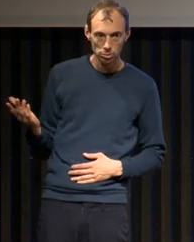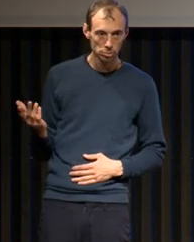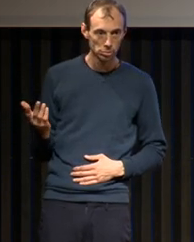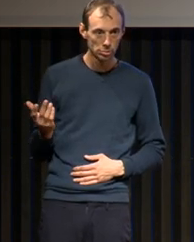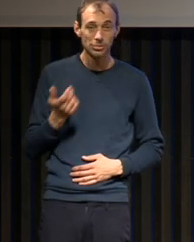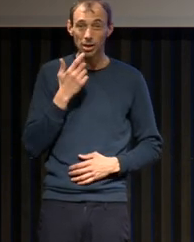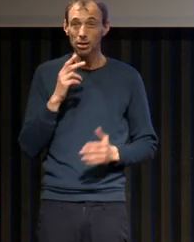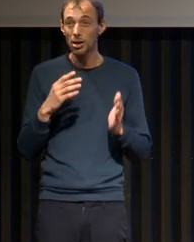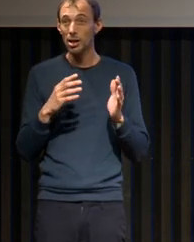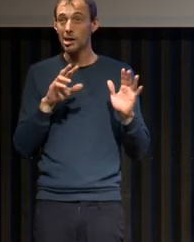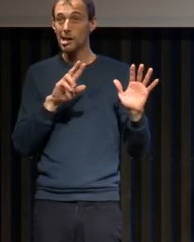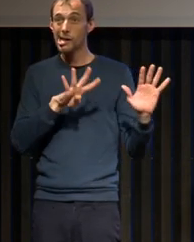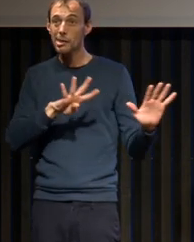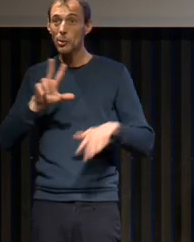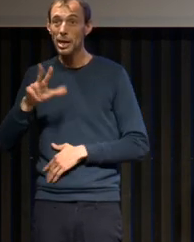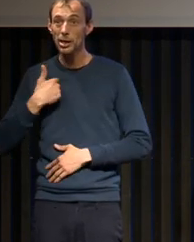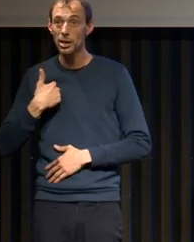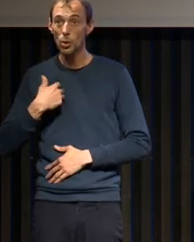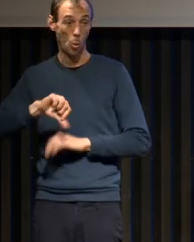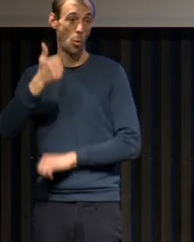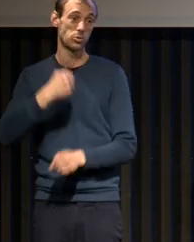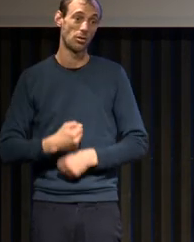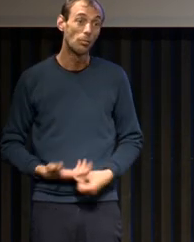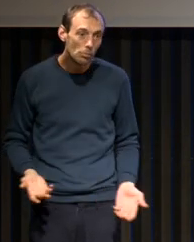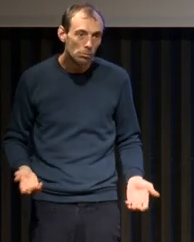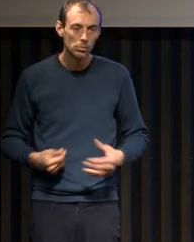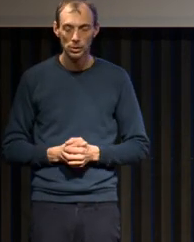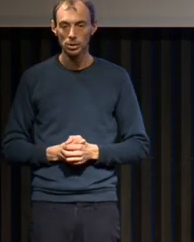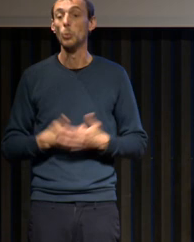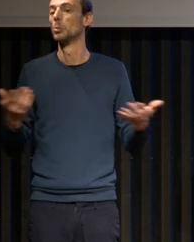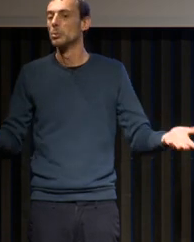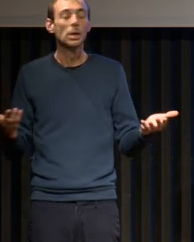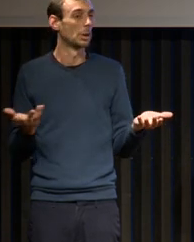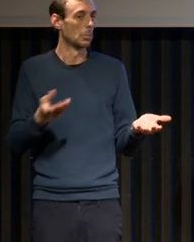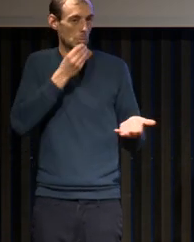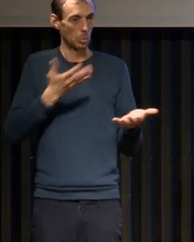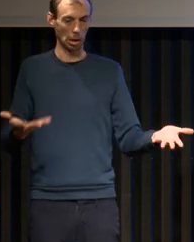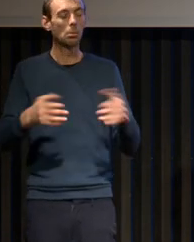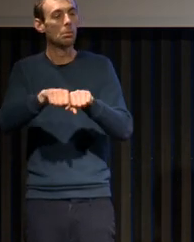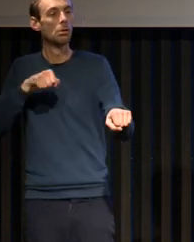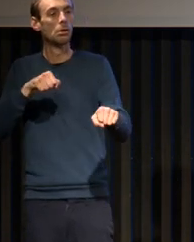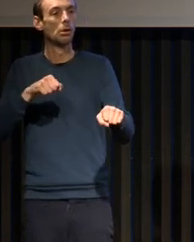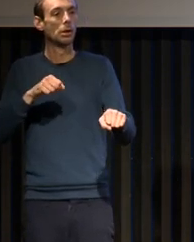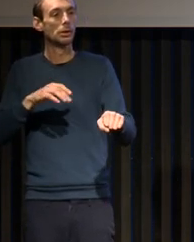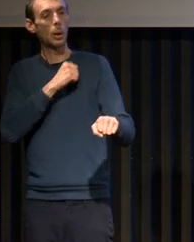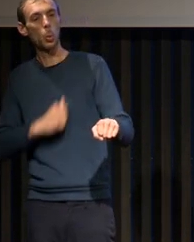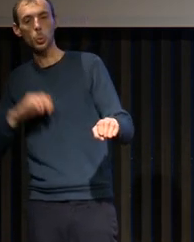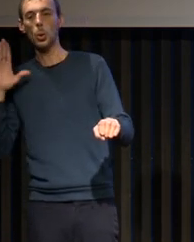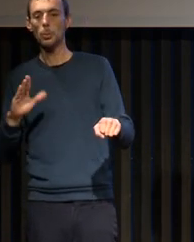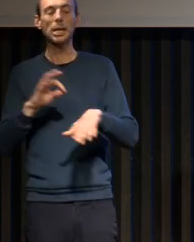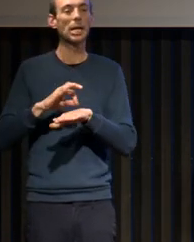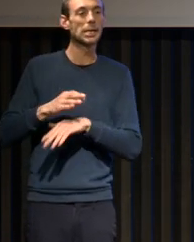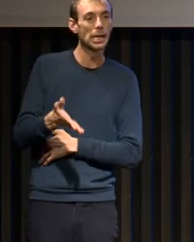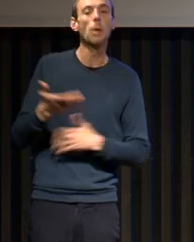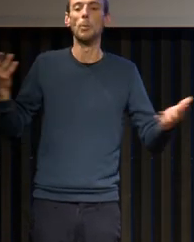le mal du siècle est né et donc maintenant, comment on peut synthétiser ça ? Tout ce que je vous ai dit, toute cette histoire, comment on